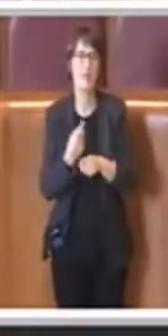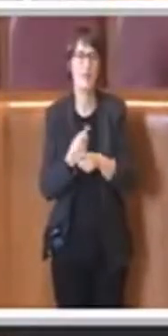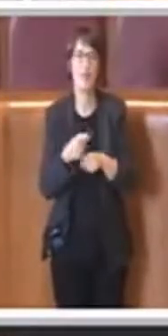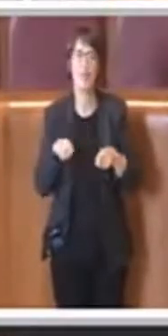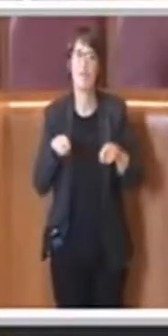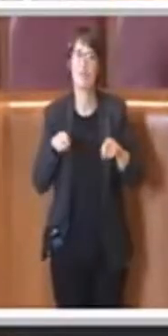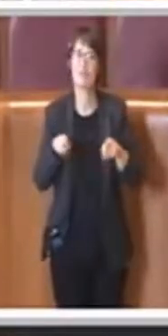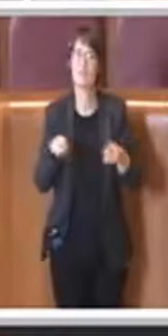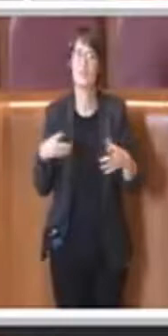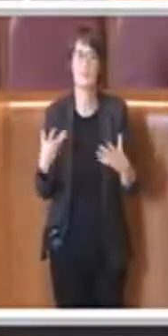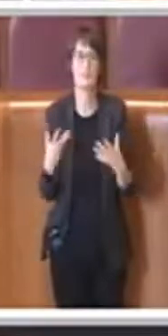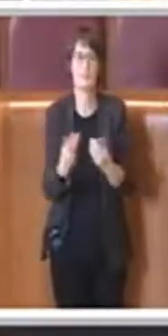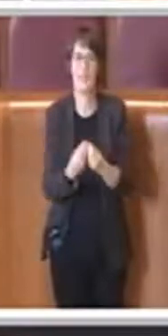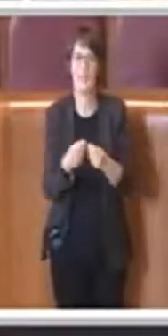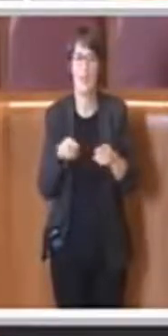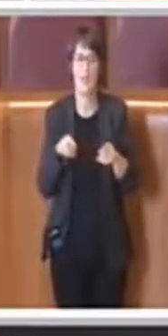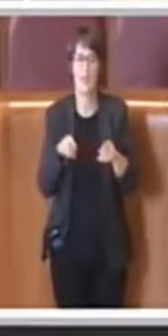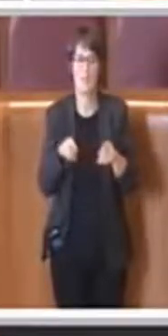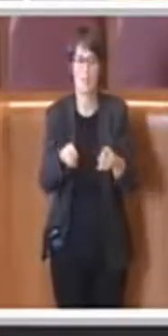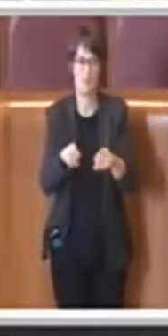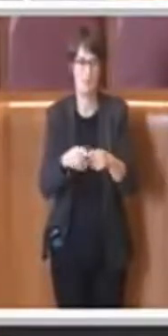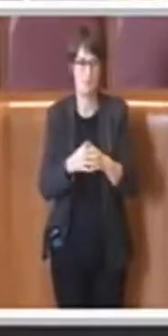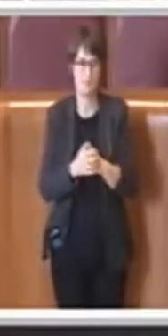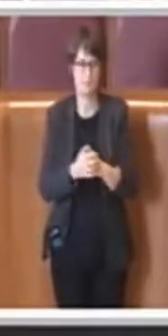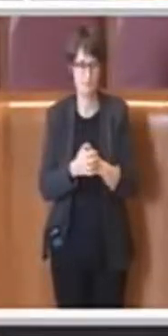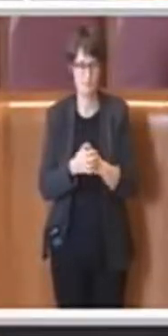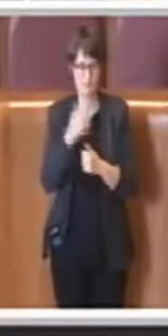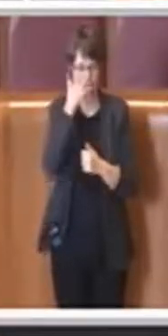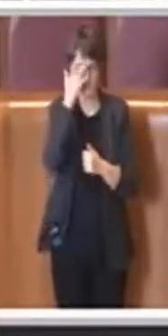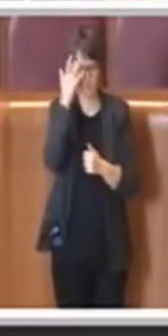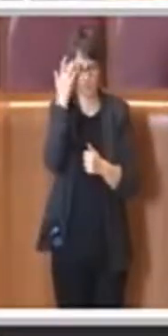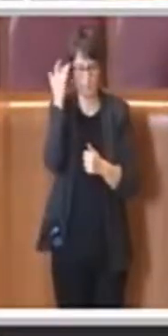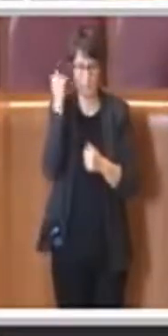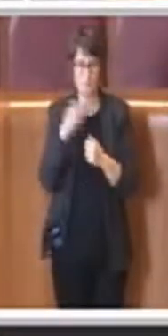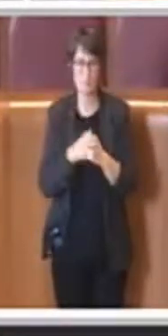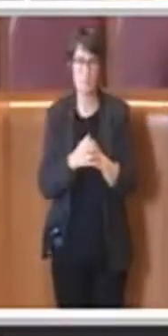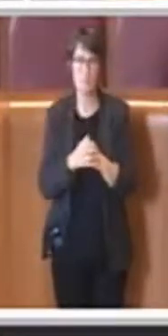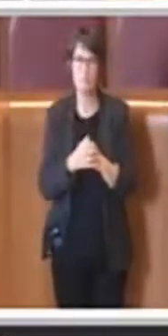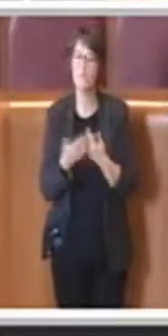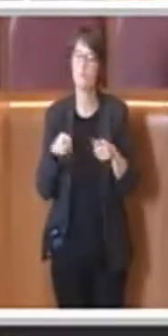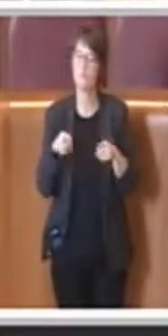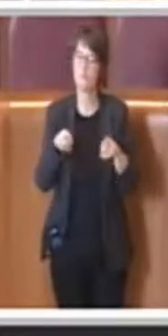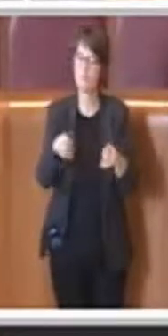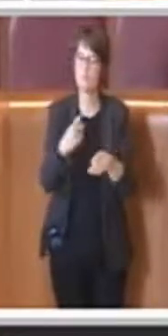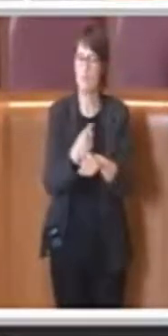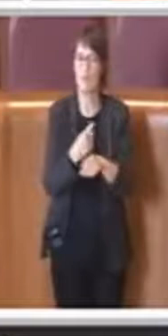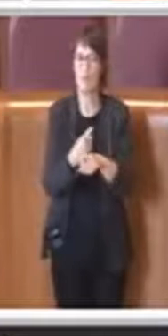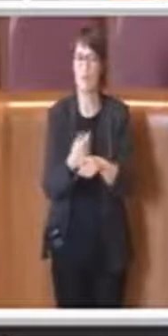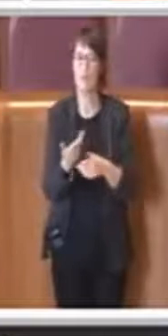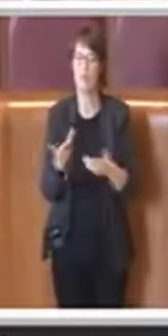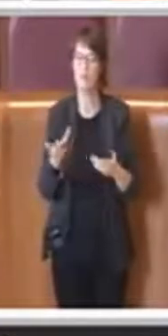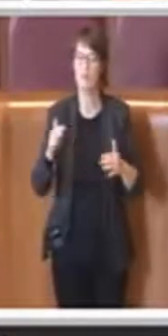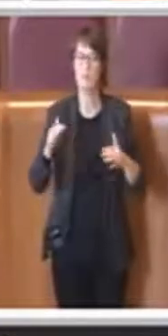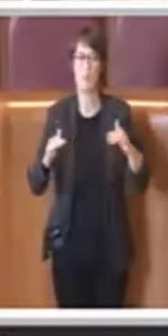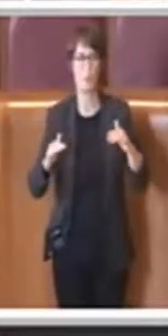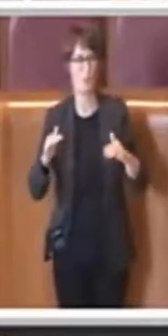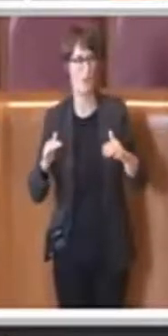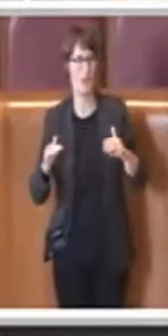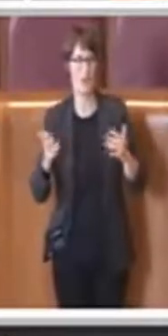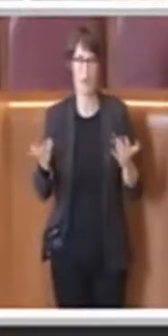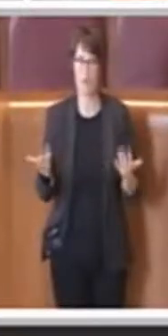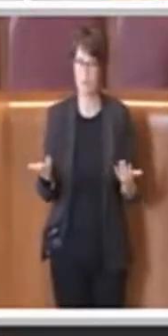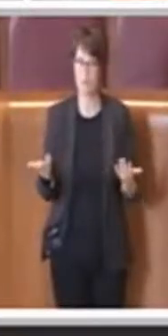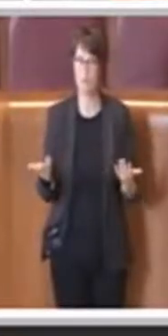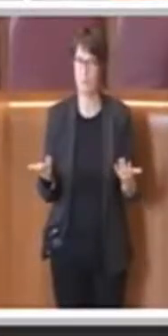insieme e quindi che devono avere un equilibrio anche da un punto di vista di assetto